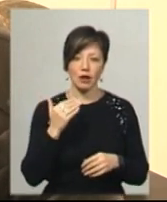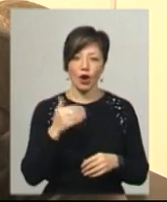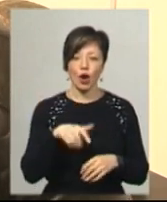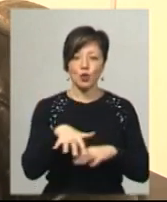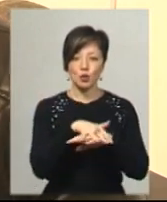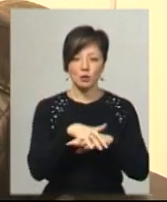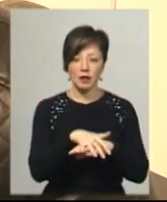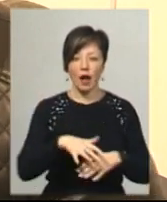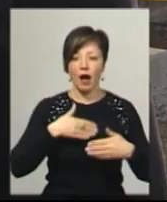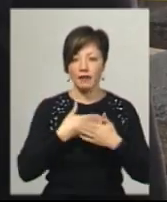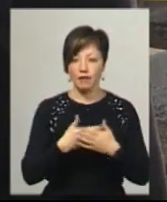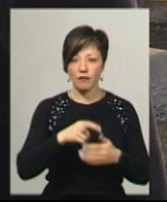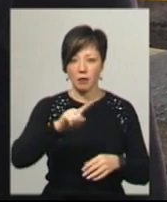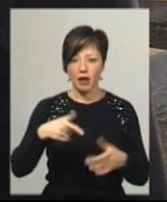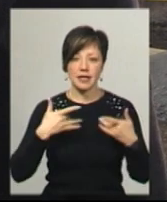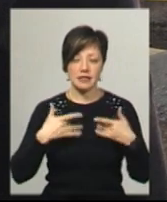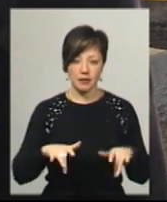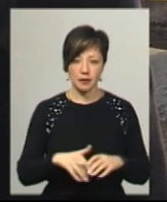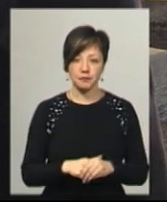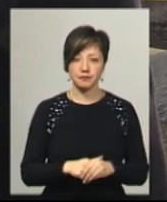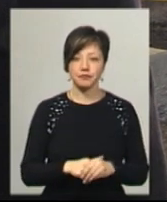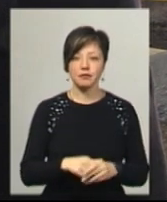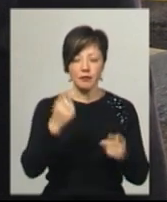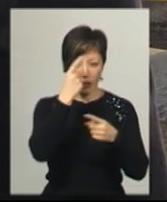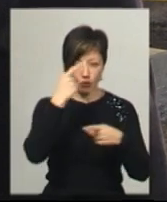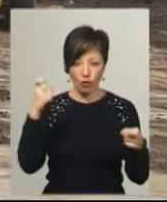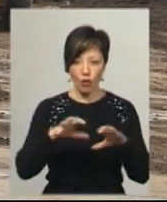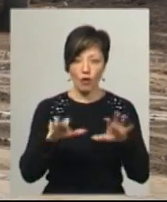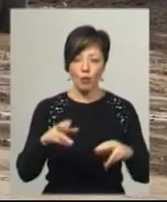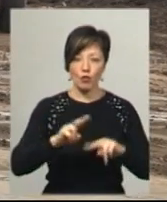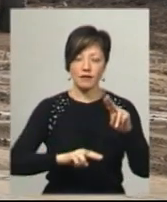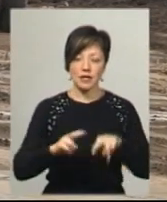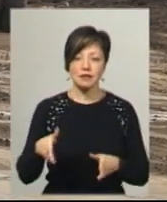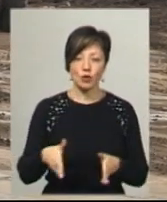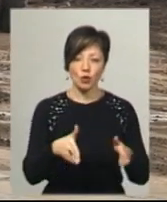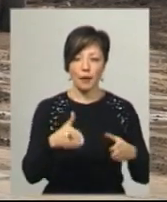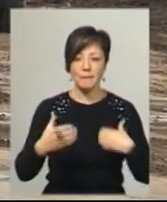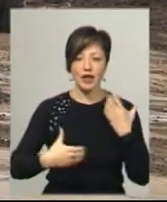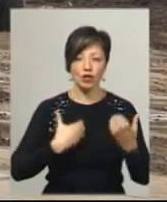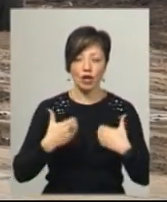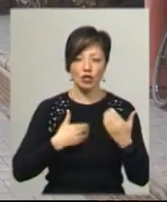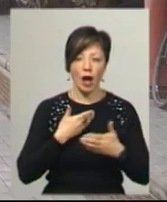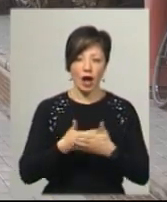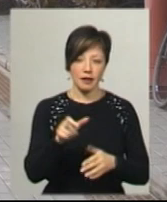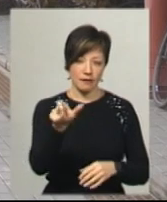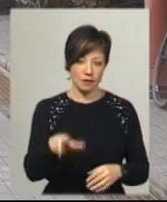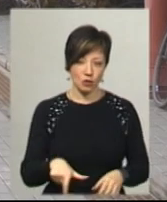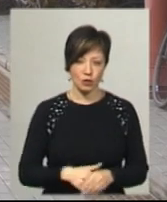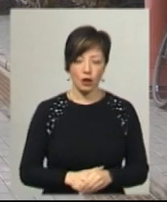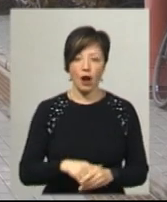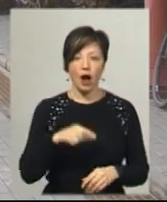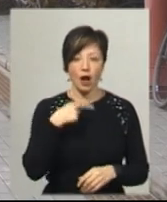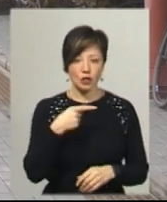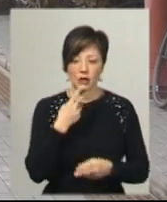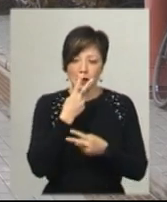суспільство активно вимагало їх змінення. Анонсоване головою обласної адміністрації будівництво доріг бентежить громадську активістку Альону Березу. Вона,